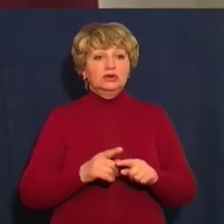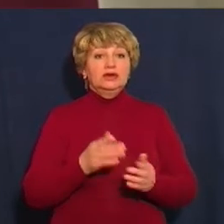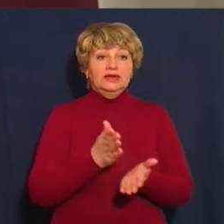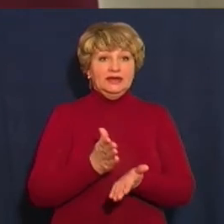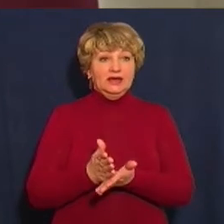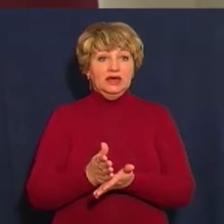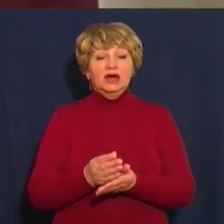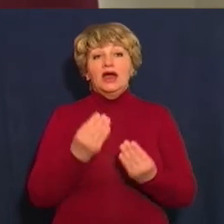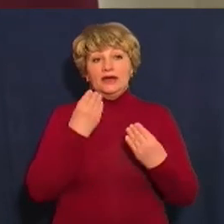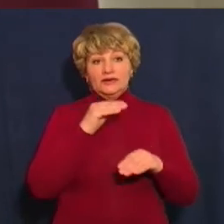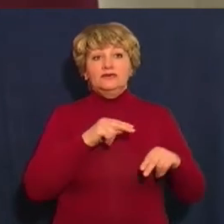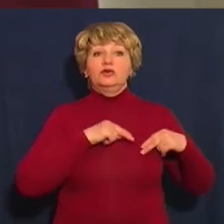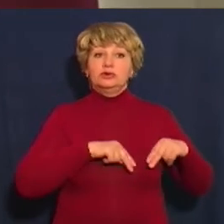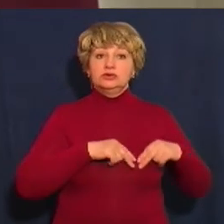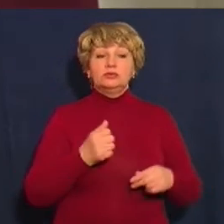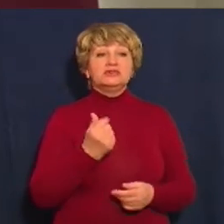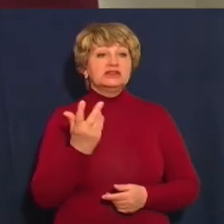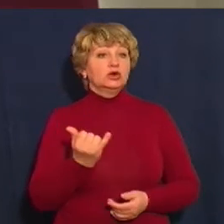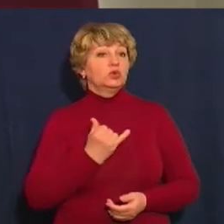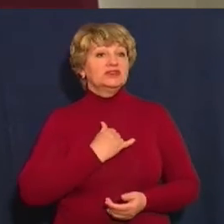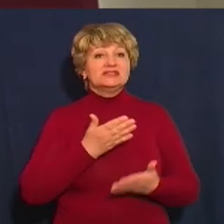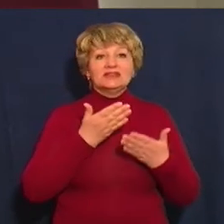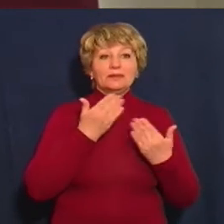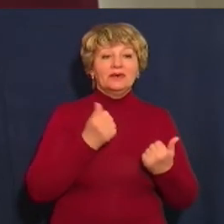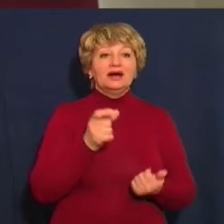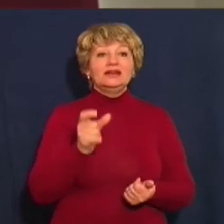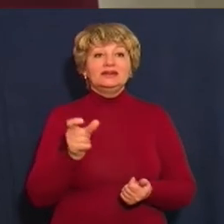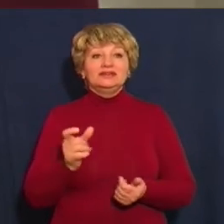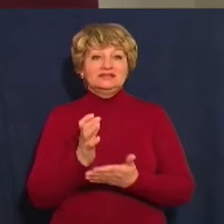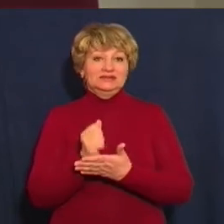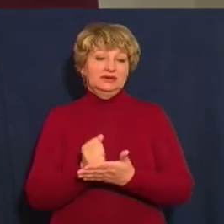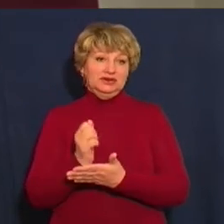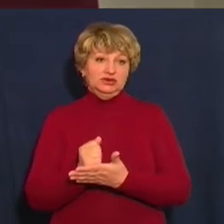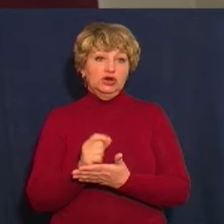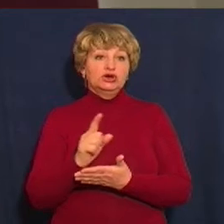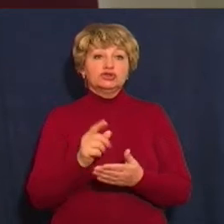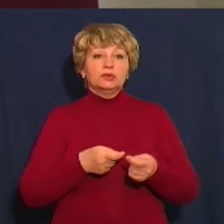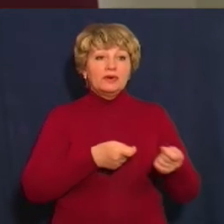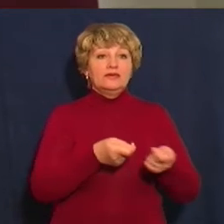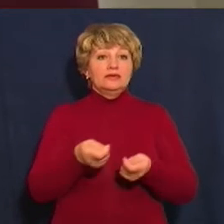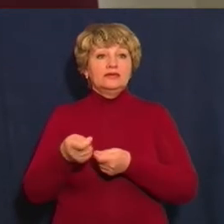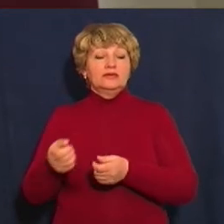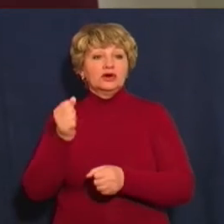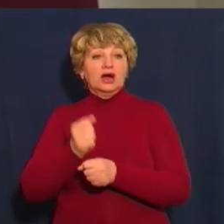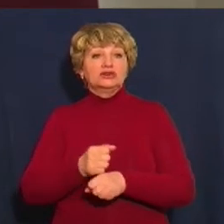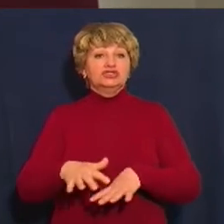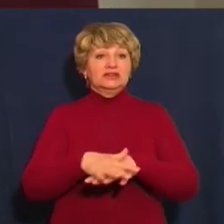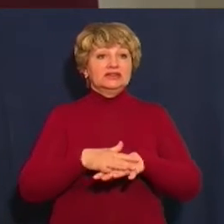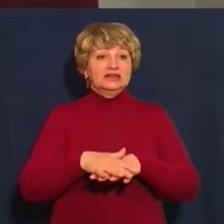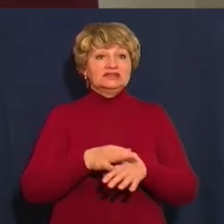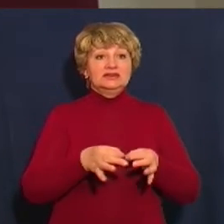ефективно також працювали, оскільки в нас немає таких людських ресурсів, щоб об'їхати кожен населення пункт, все